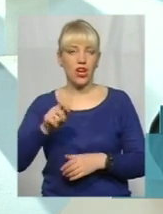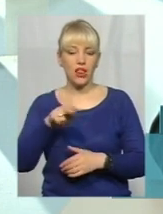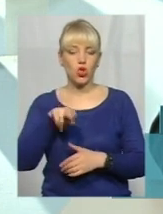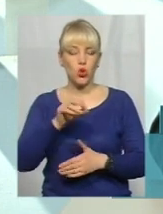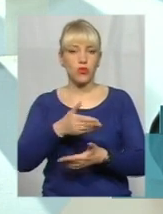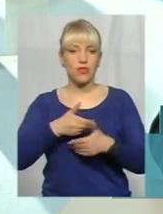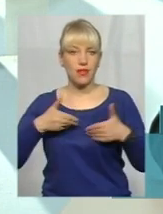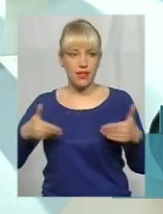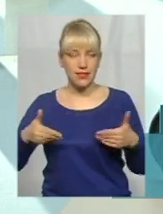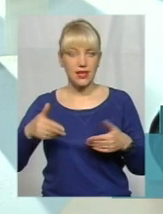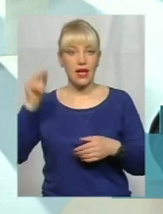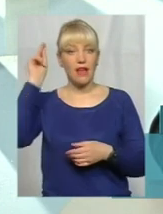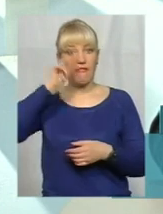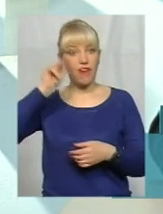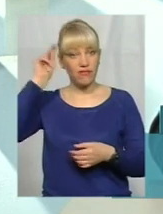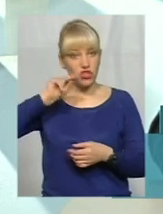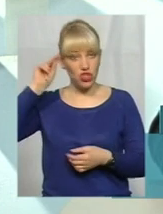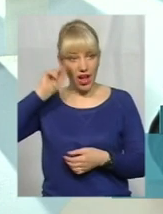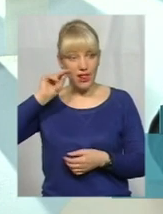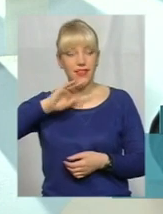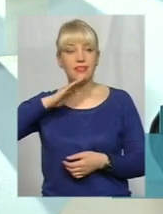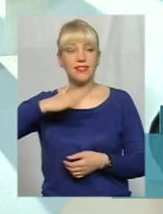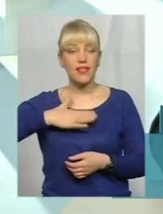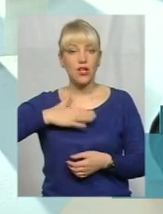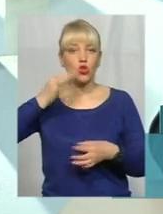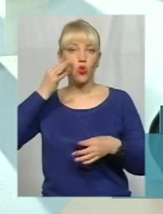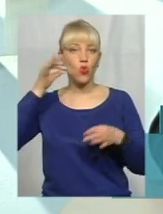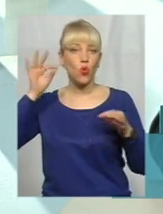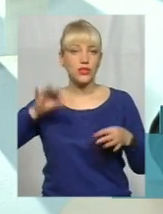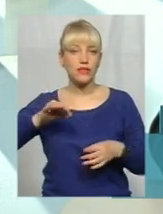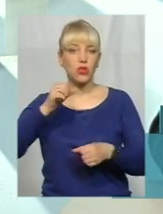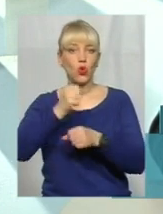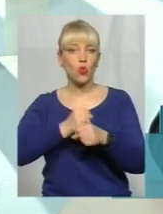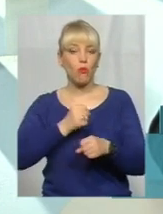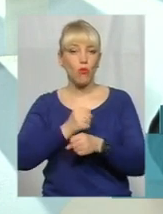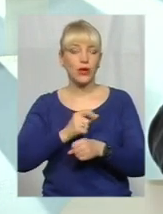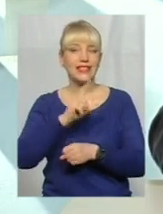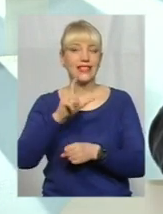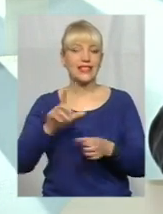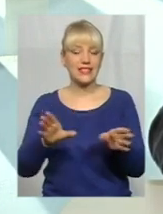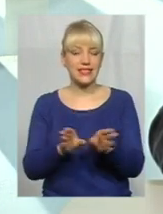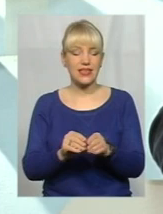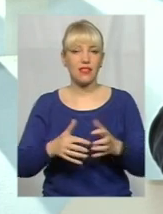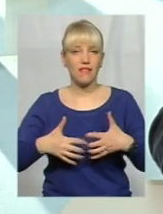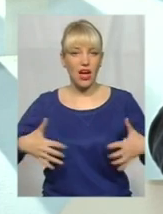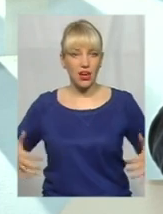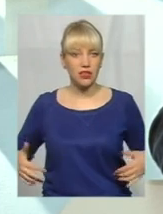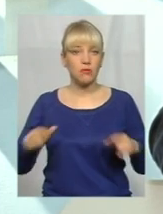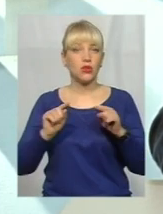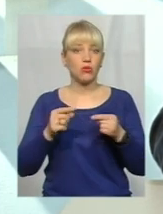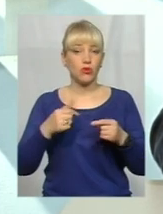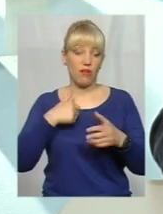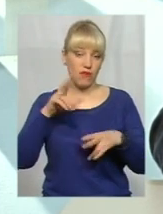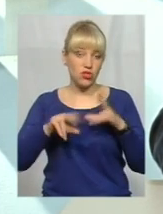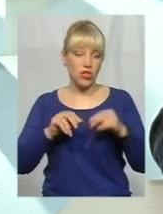вивчали наш досвід роботи з тваринами. То я рахую, що, мабуть, в кожному районному